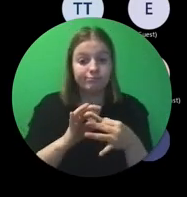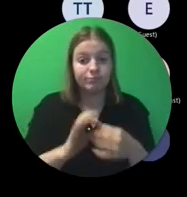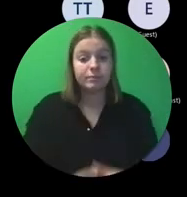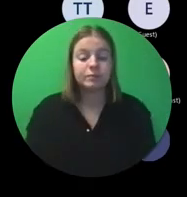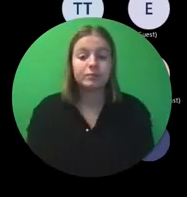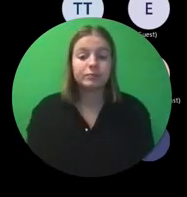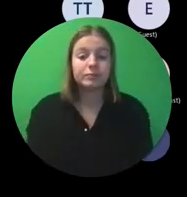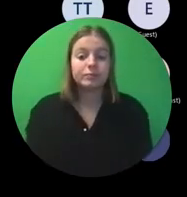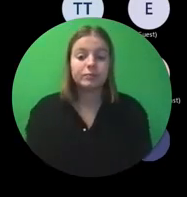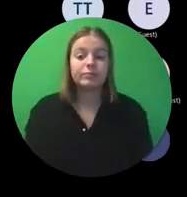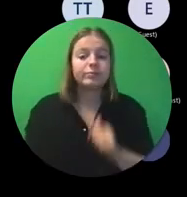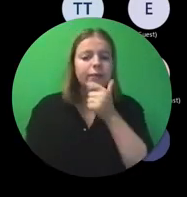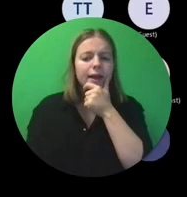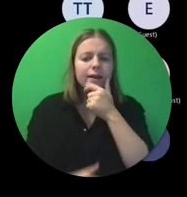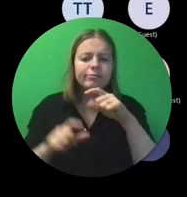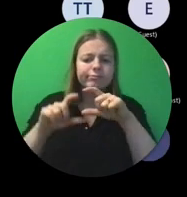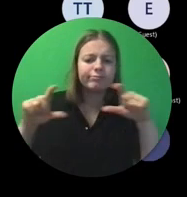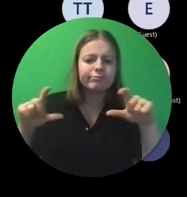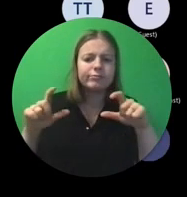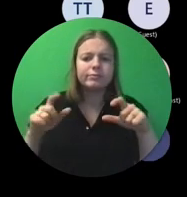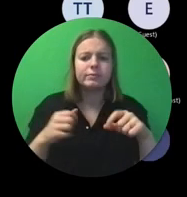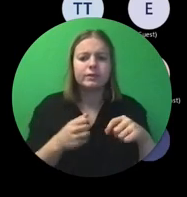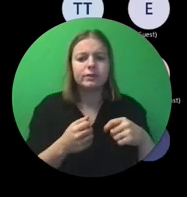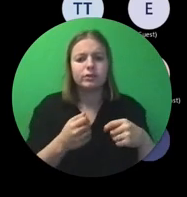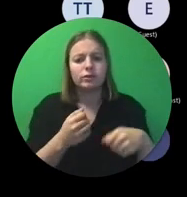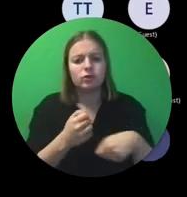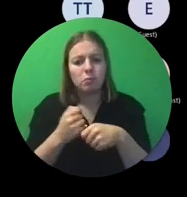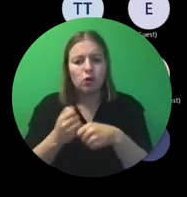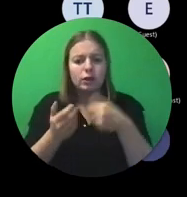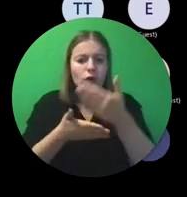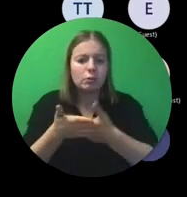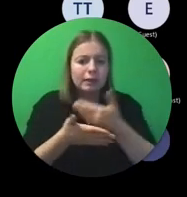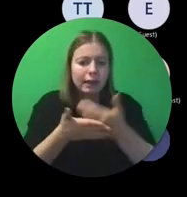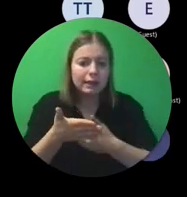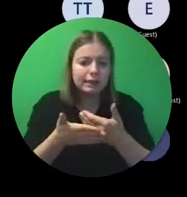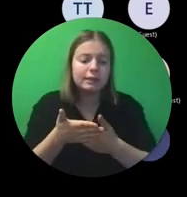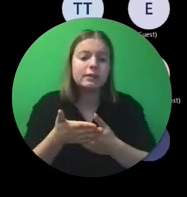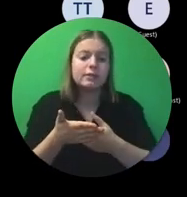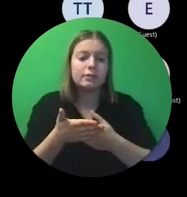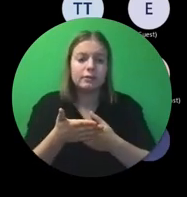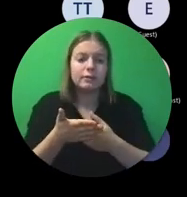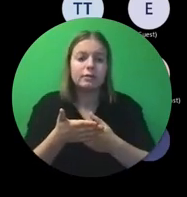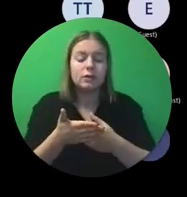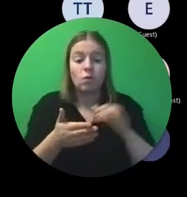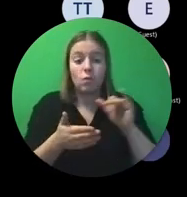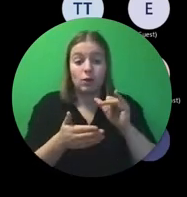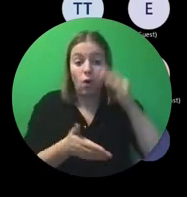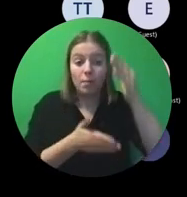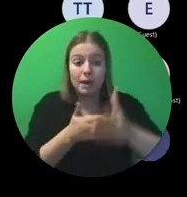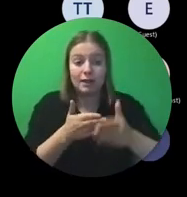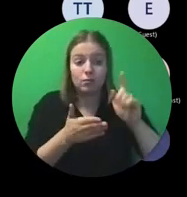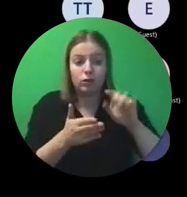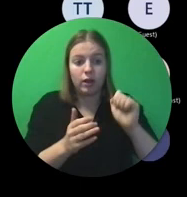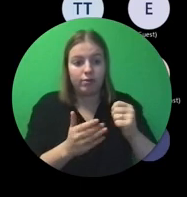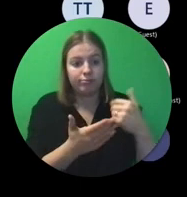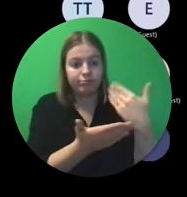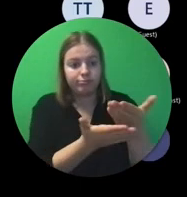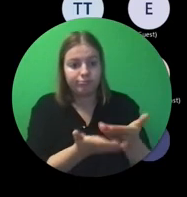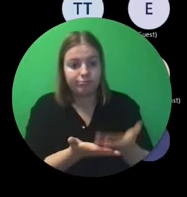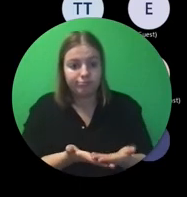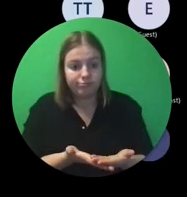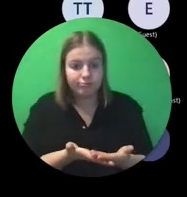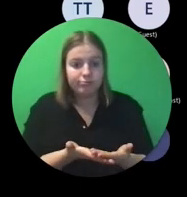The supporting documentation required at final report stage. Dus wat je op het einde gaat moeten kunnen voorleggen.